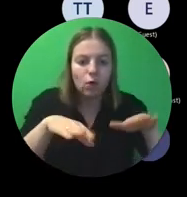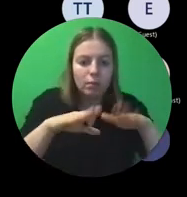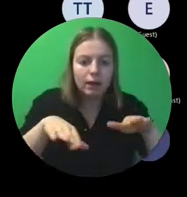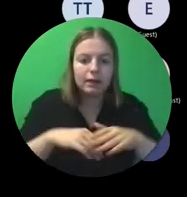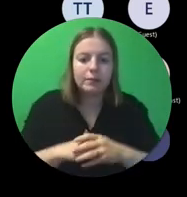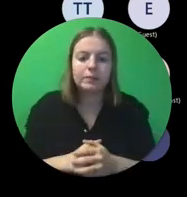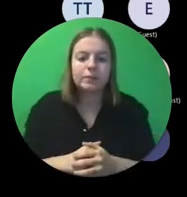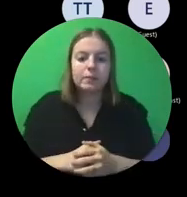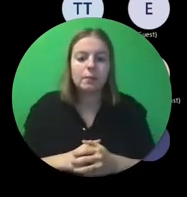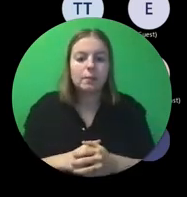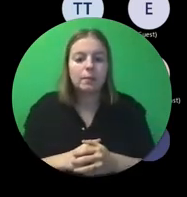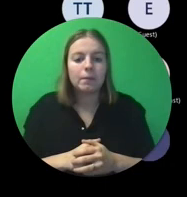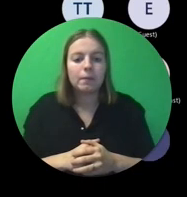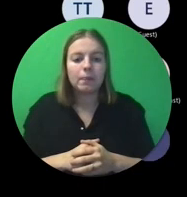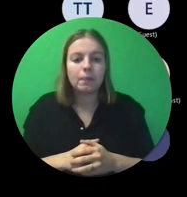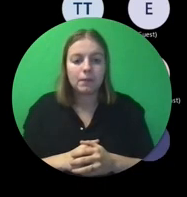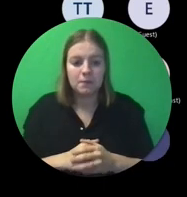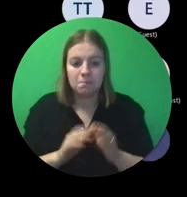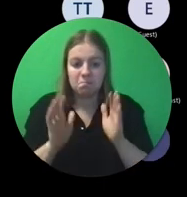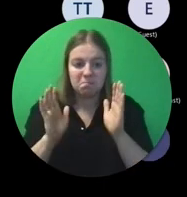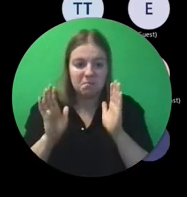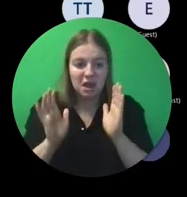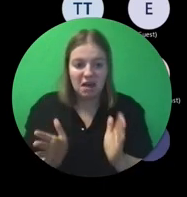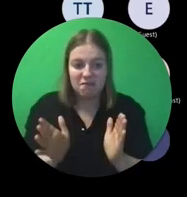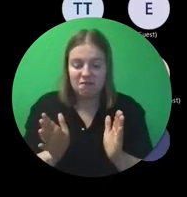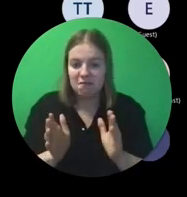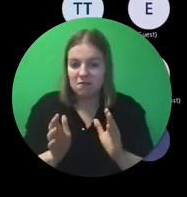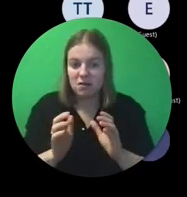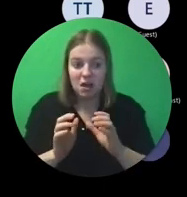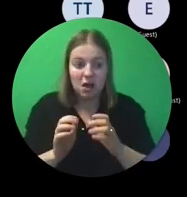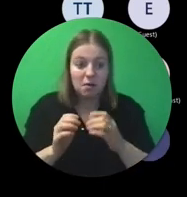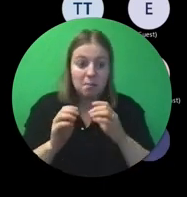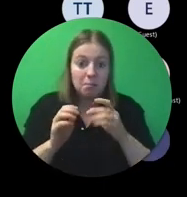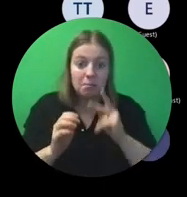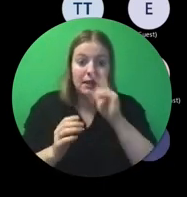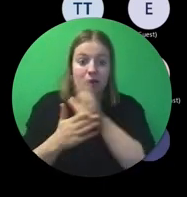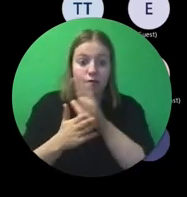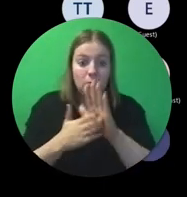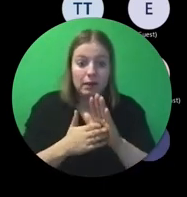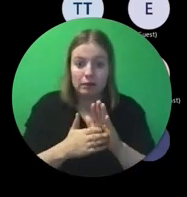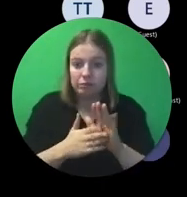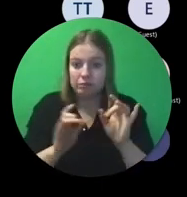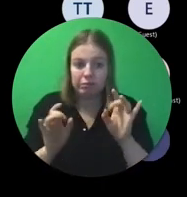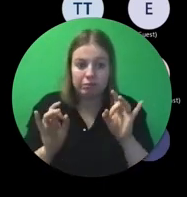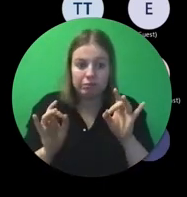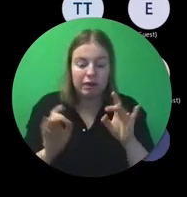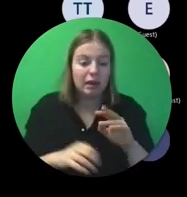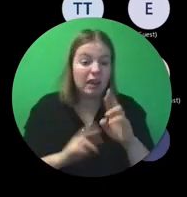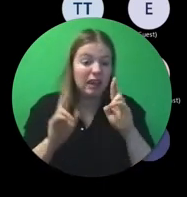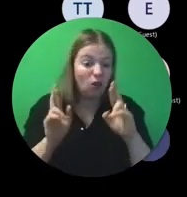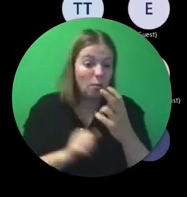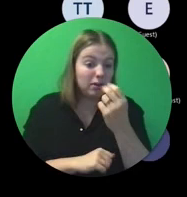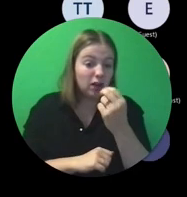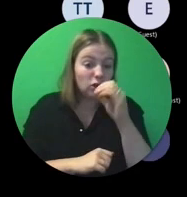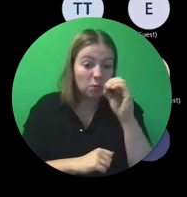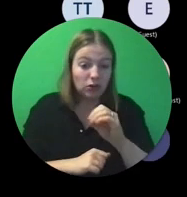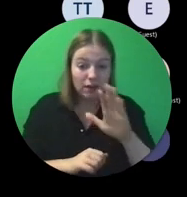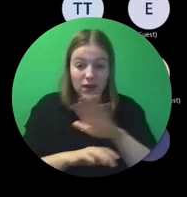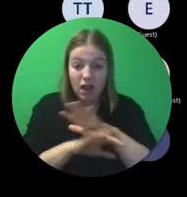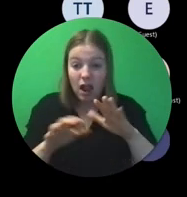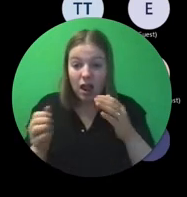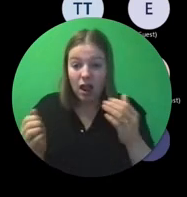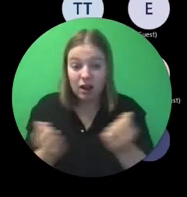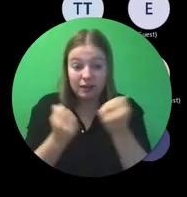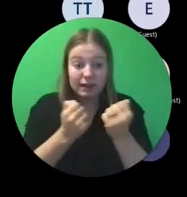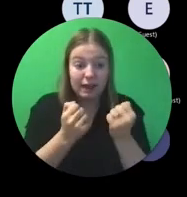Van voorbeelden is het dat eigenlijk een beetje. Ik hoop daarmee dat daar 80% zeker van de activiteiten